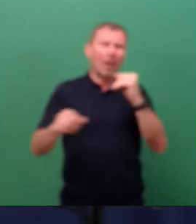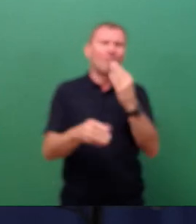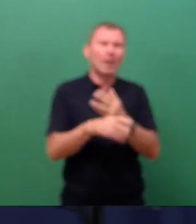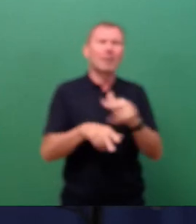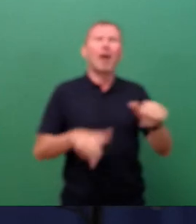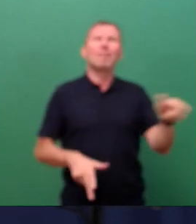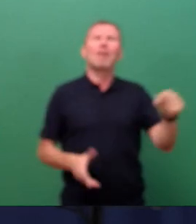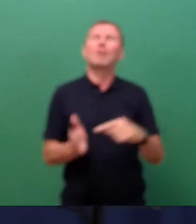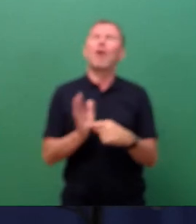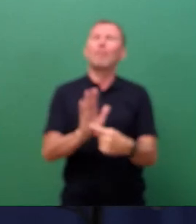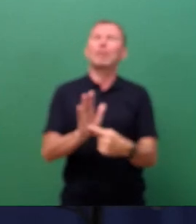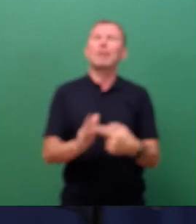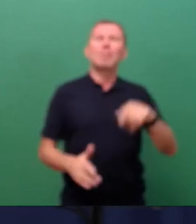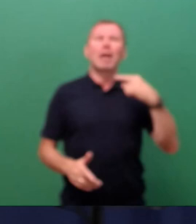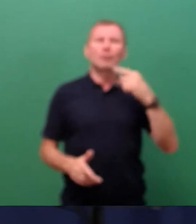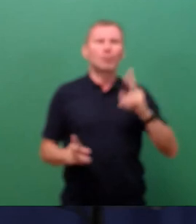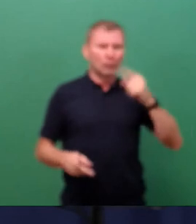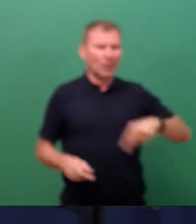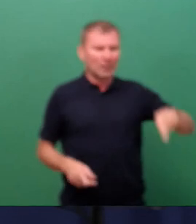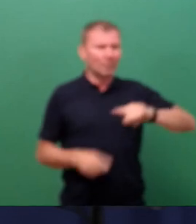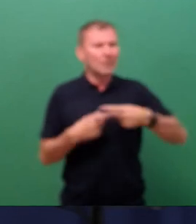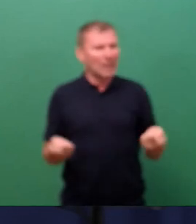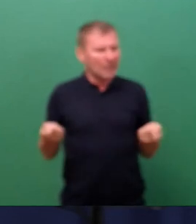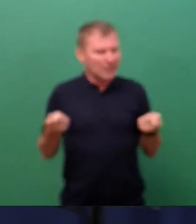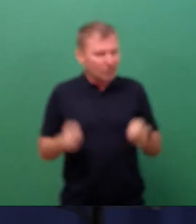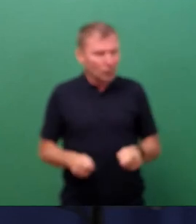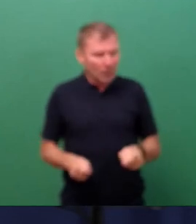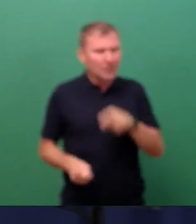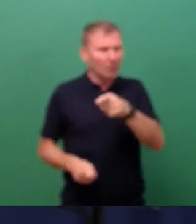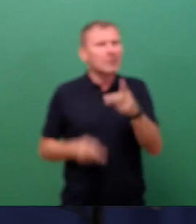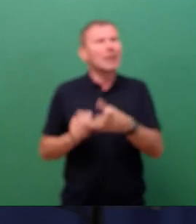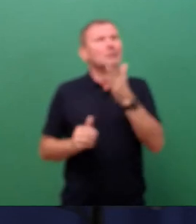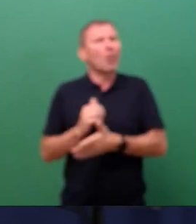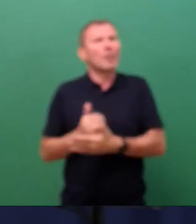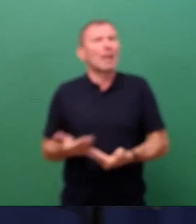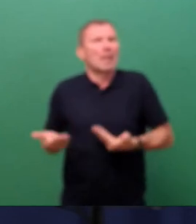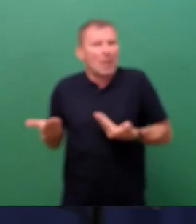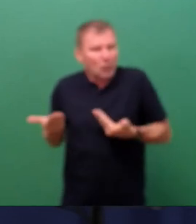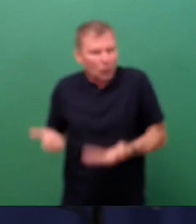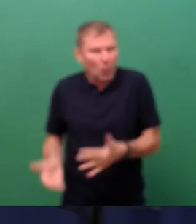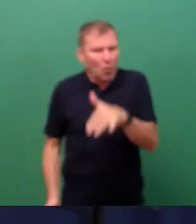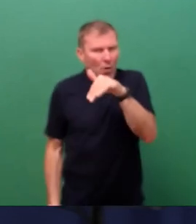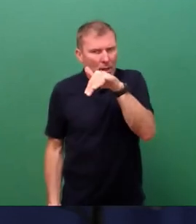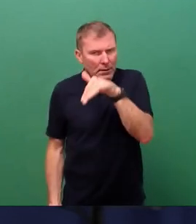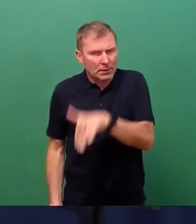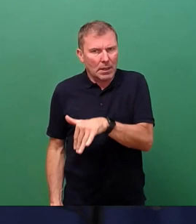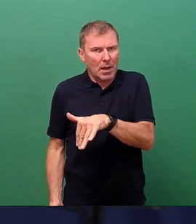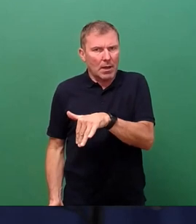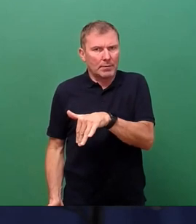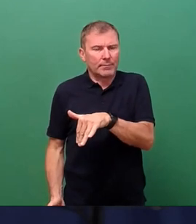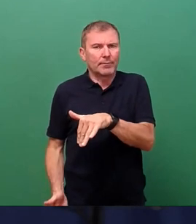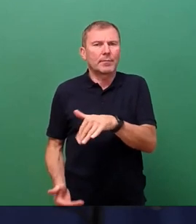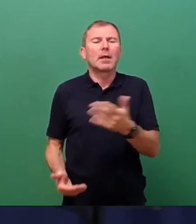Vorlage noch die Mehrheit des Stadtrates was anderes beschlossen. Jetzt ist dieses Gerichtsurteil da, was diesem Handel in Riegel